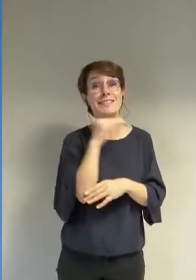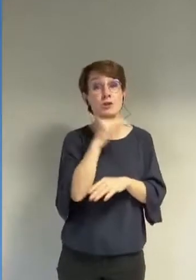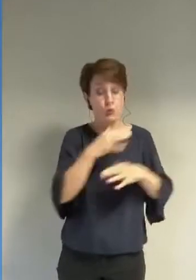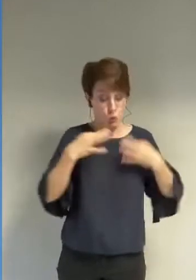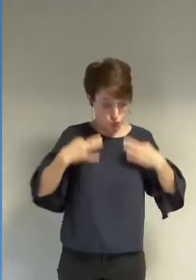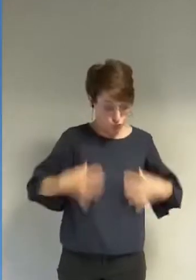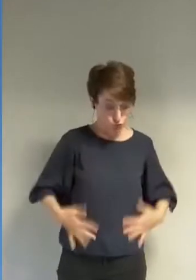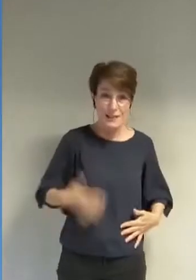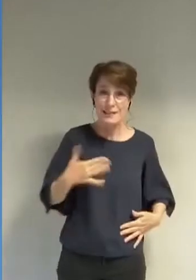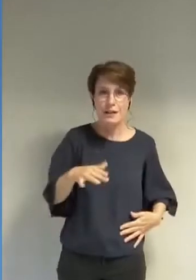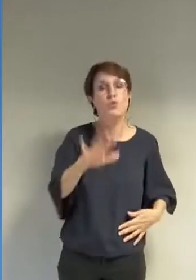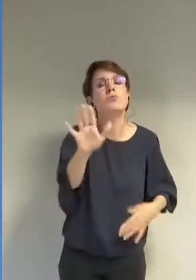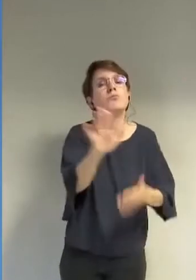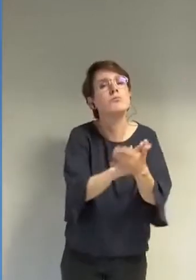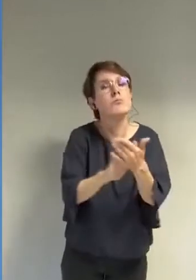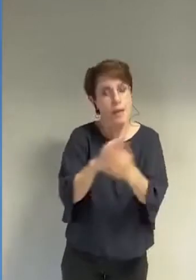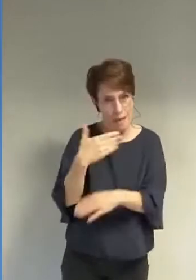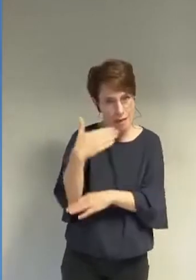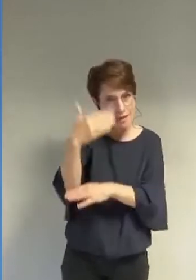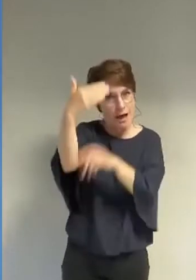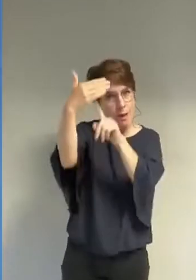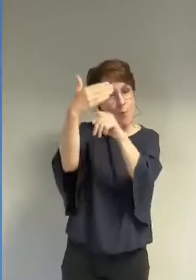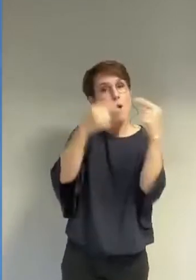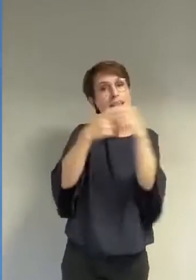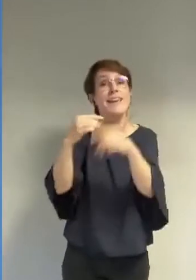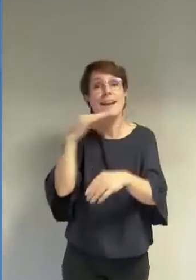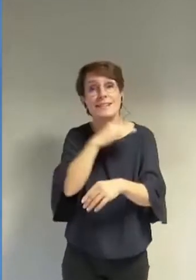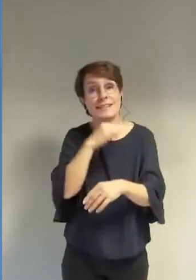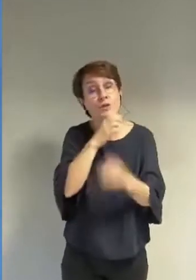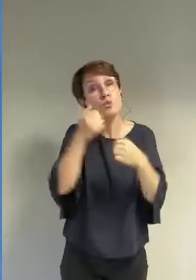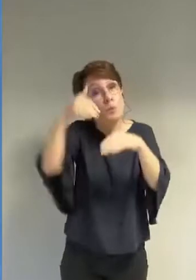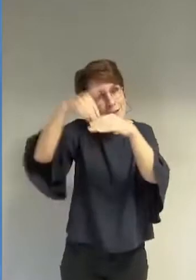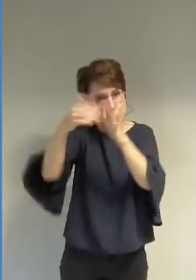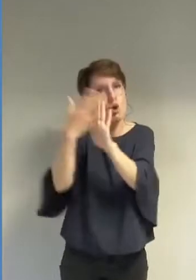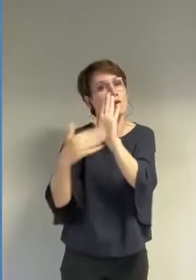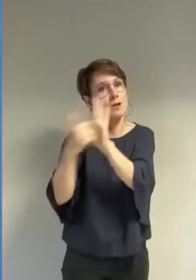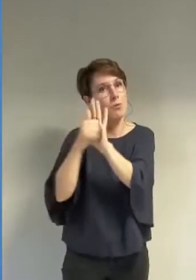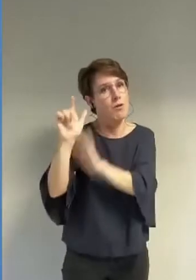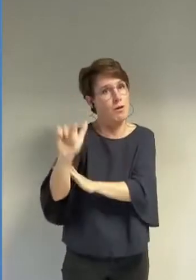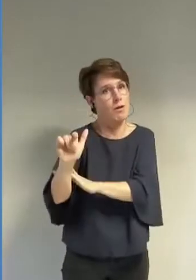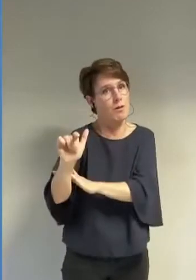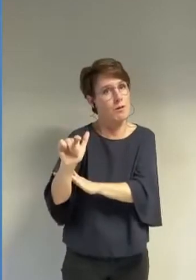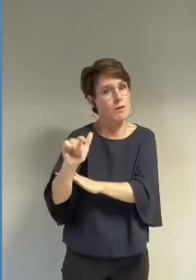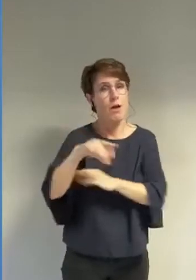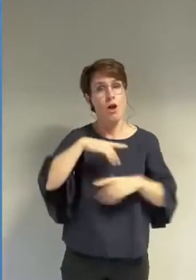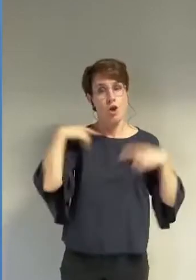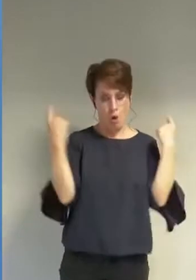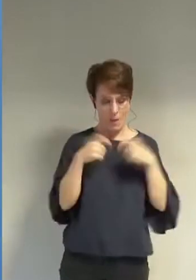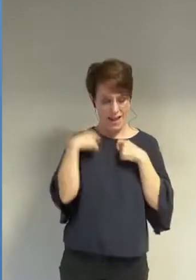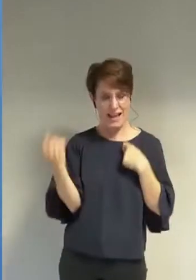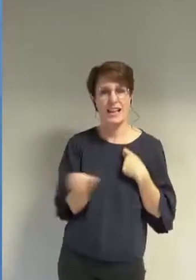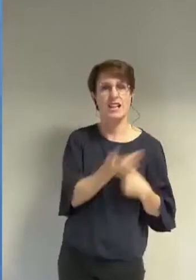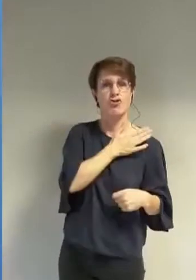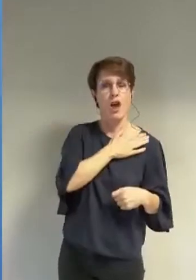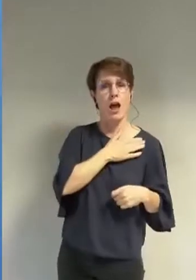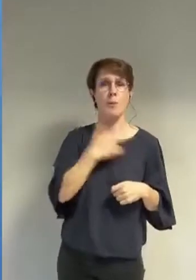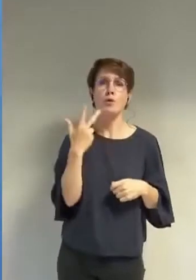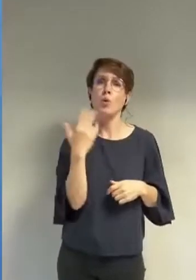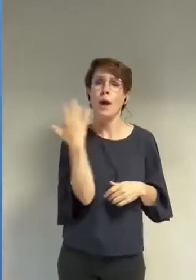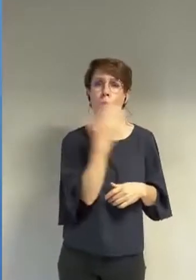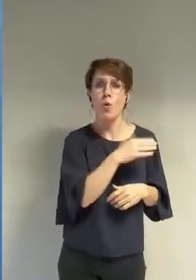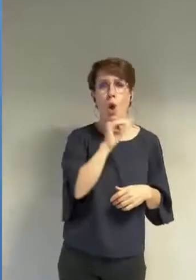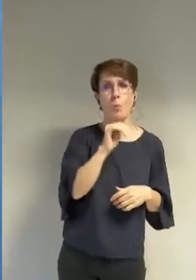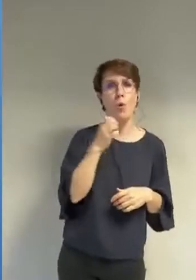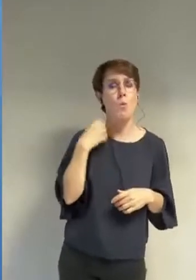un drapeau est un bout de tissu mais il a du sens une écharpe tricolore est un bout de tissu mais elle a du sens